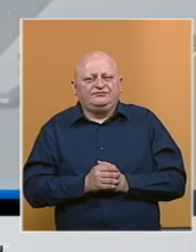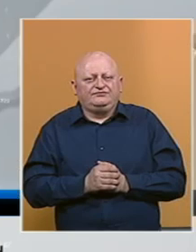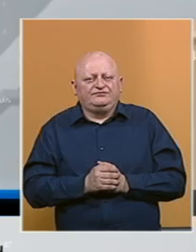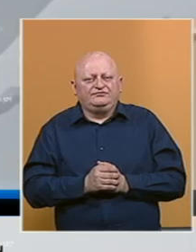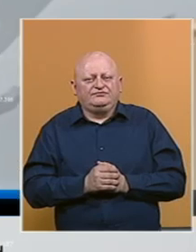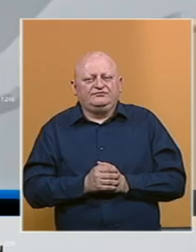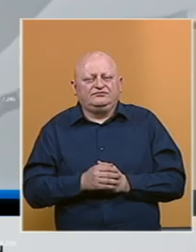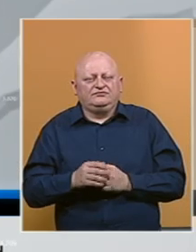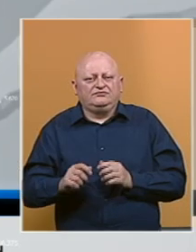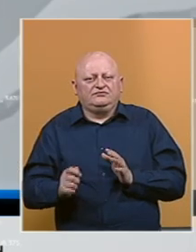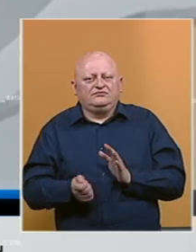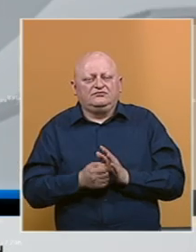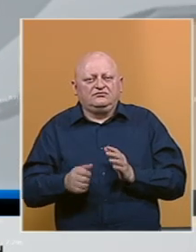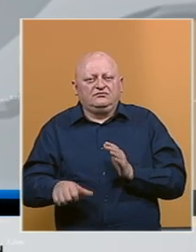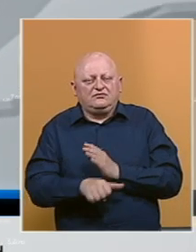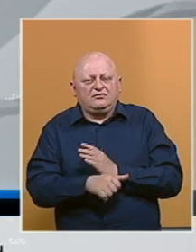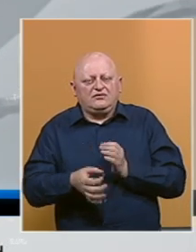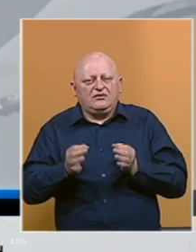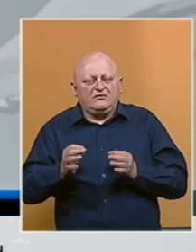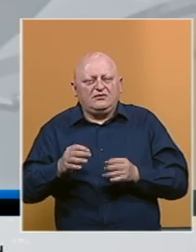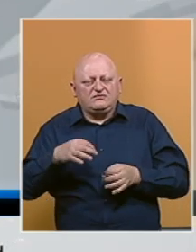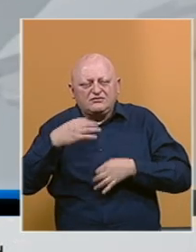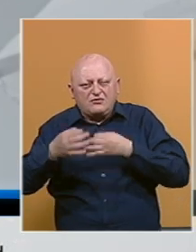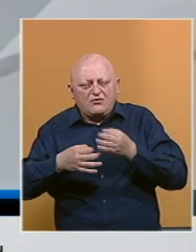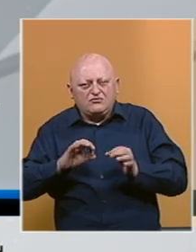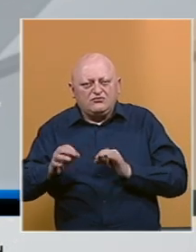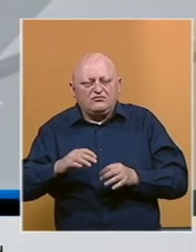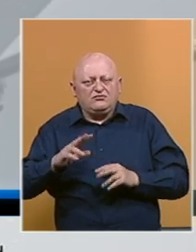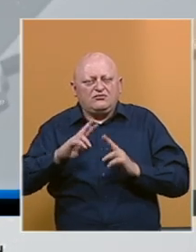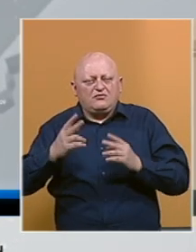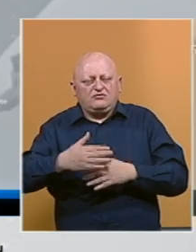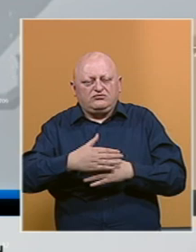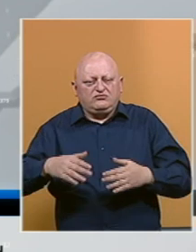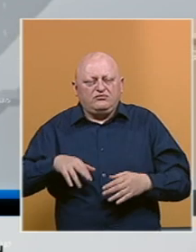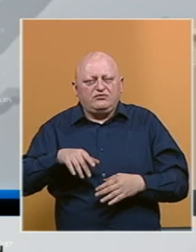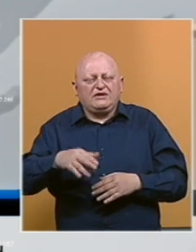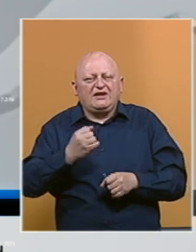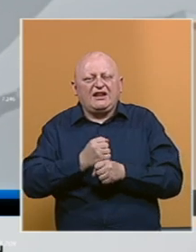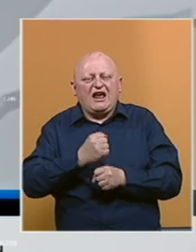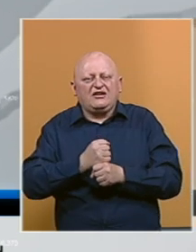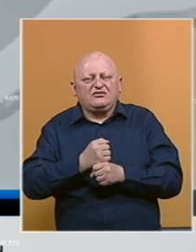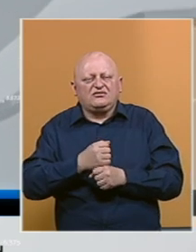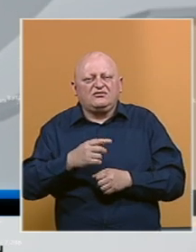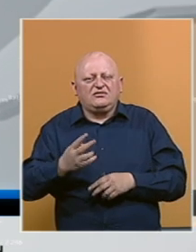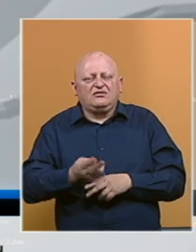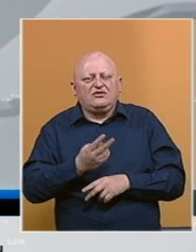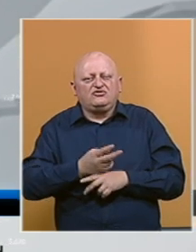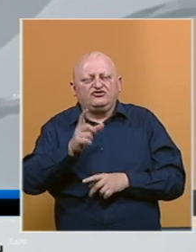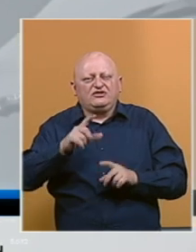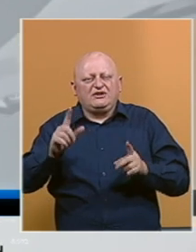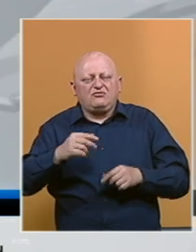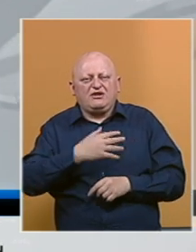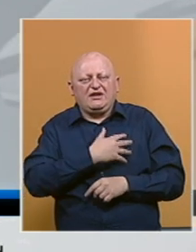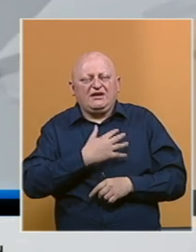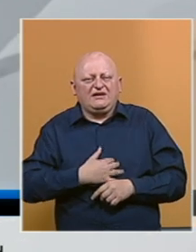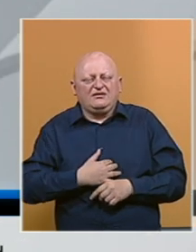Droga je otkrivena uz pomoć specijalističke opreme na međunarodnom graničnom prijelazu Gradiška kod državljanina Republike